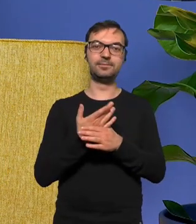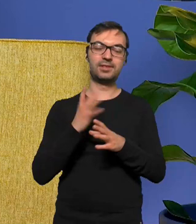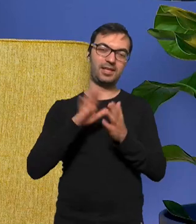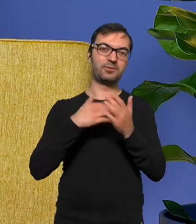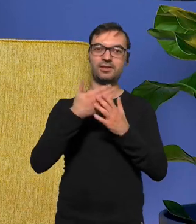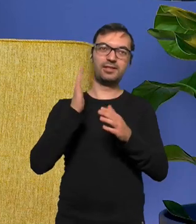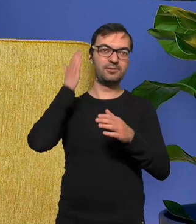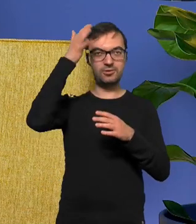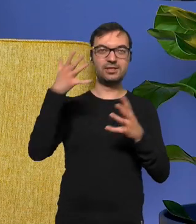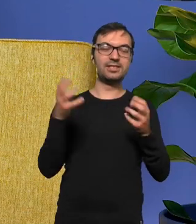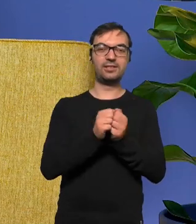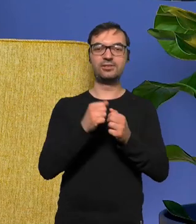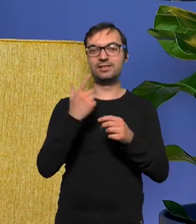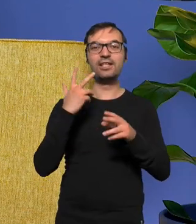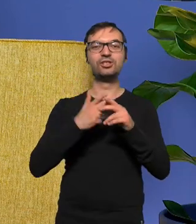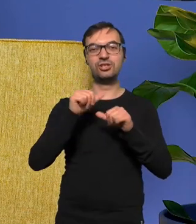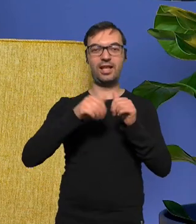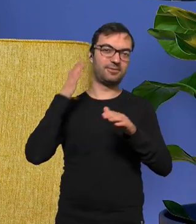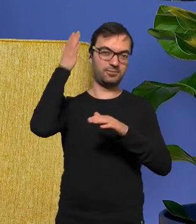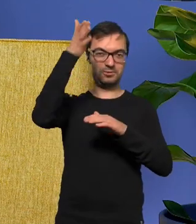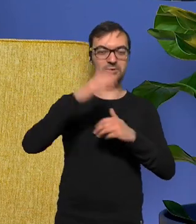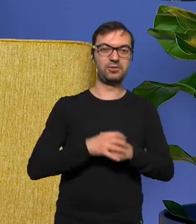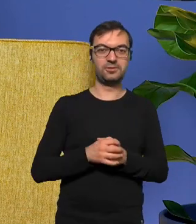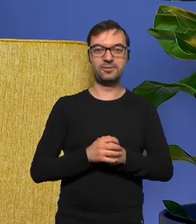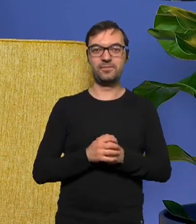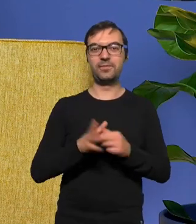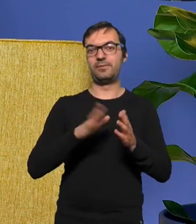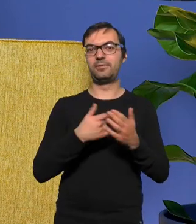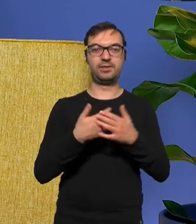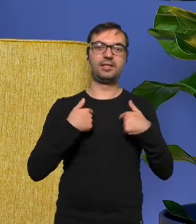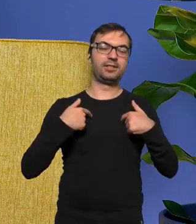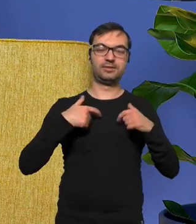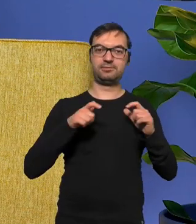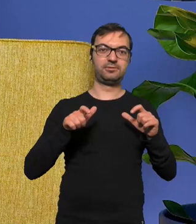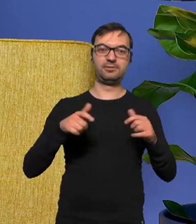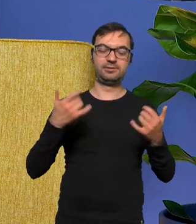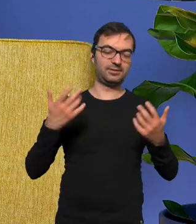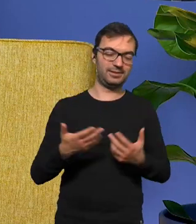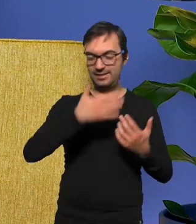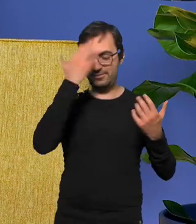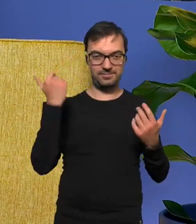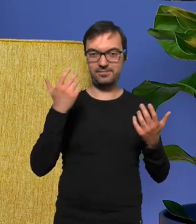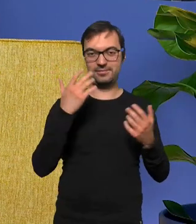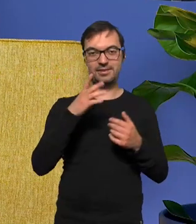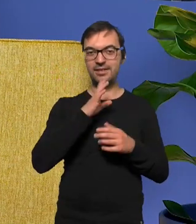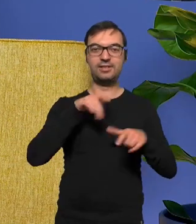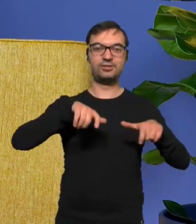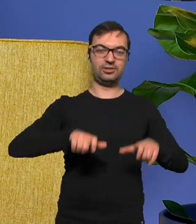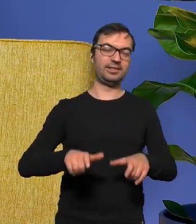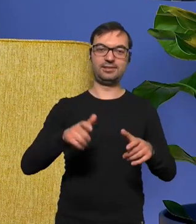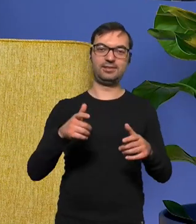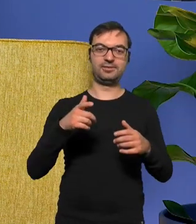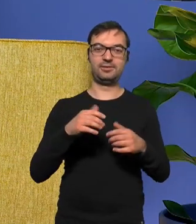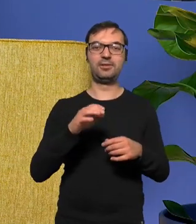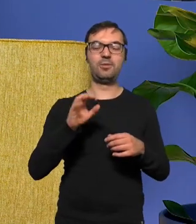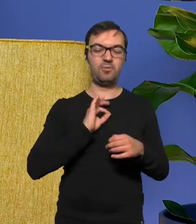lat i to jest taki siedzę w jakimś nie nie w jakimś kosmicznym siedzę po prostu